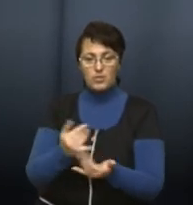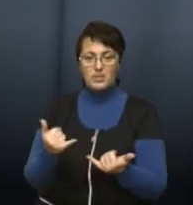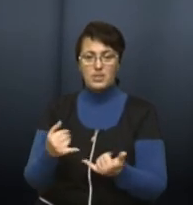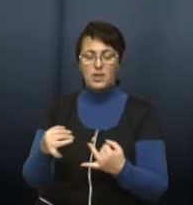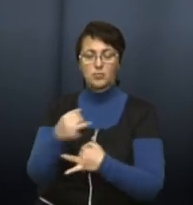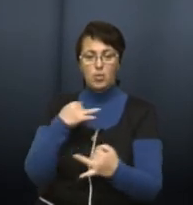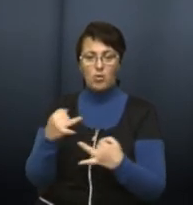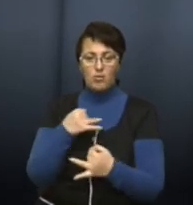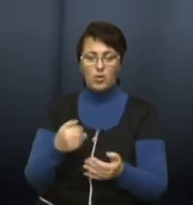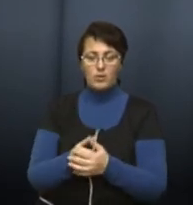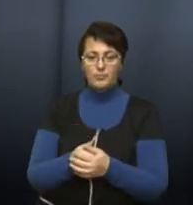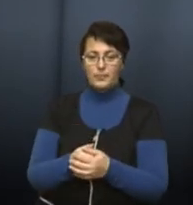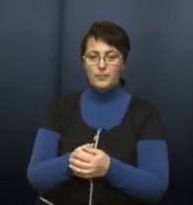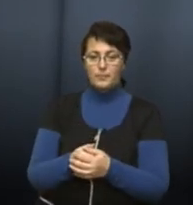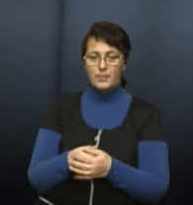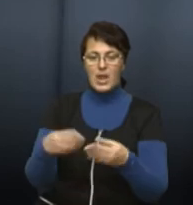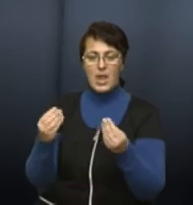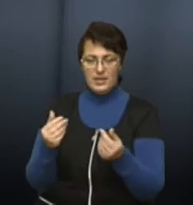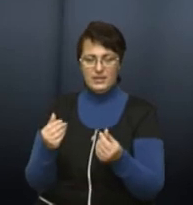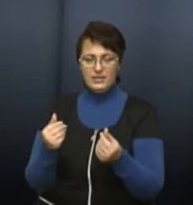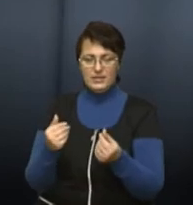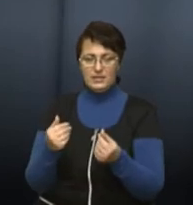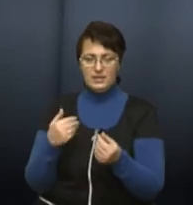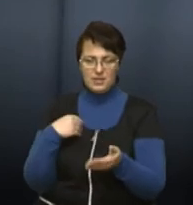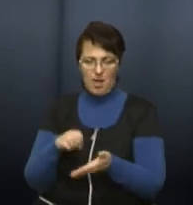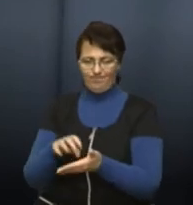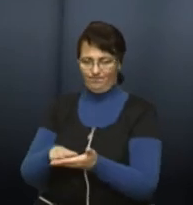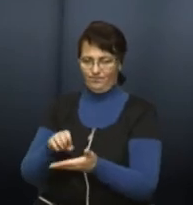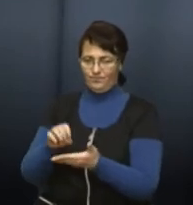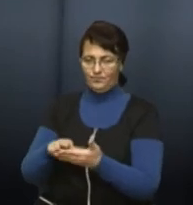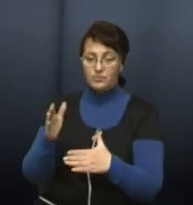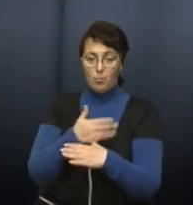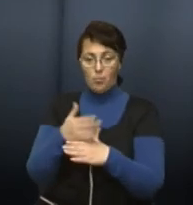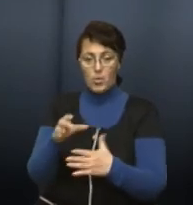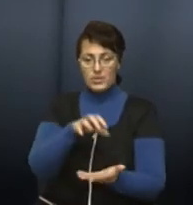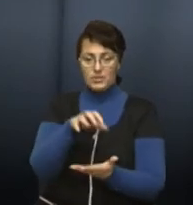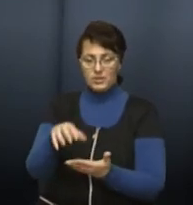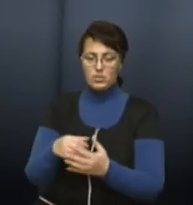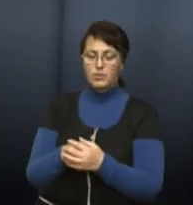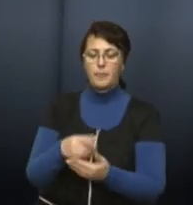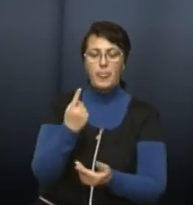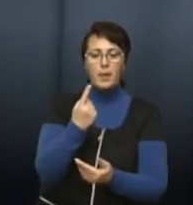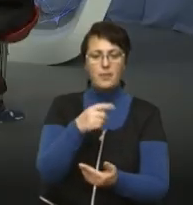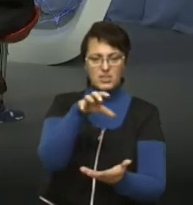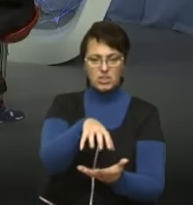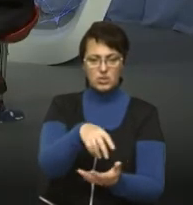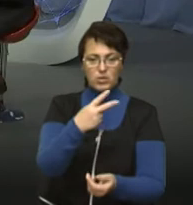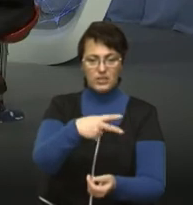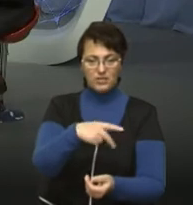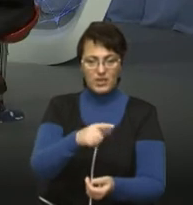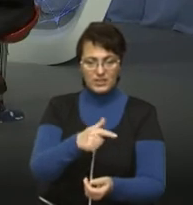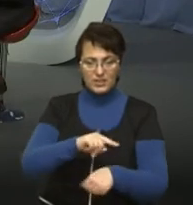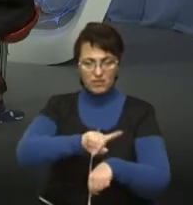Перед ефіром я собі виписав ціни, конкретні ціни, і поділ на ці зони, ми вже говорили з вами про це. Перша зона – це 20